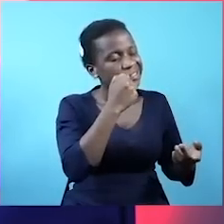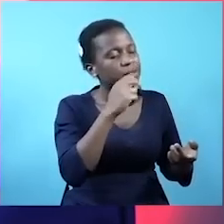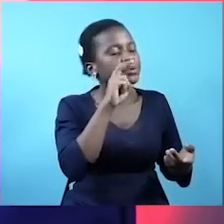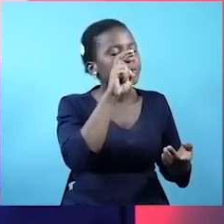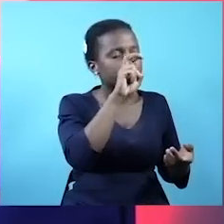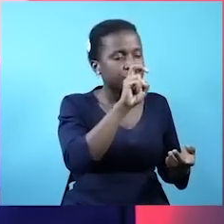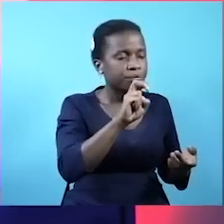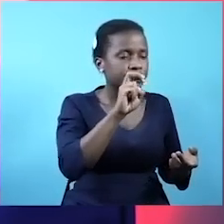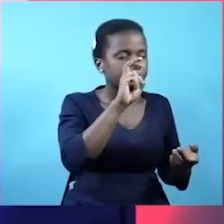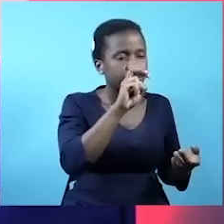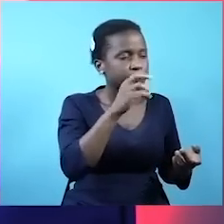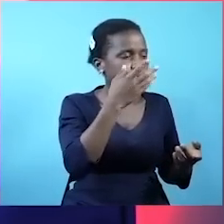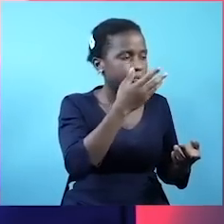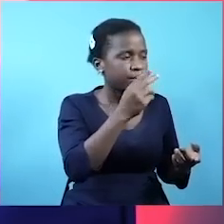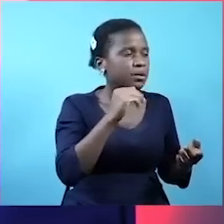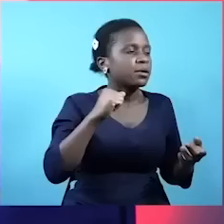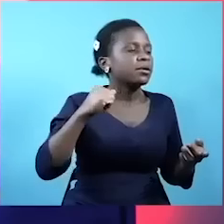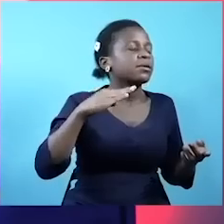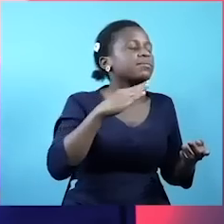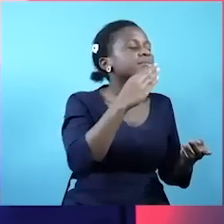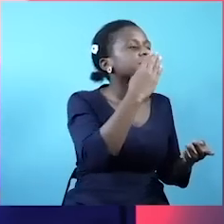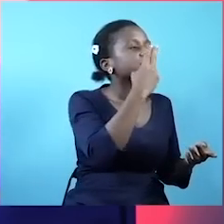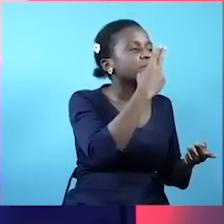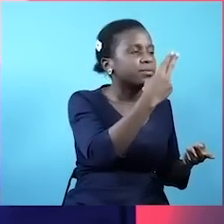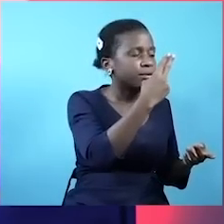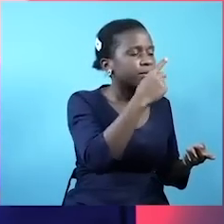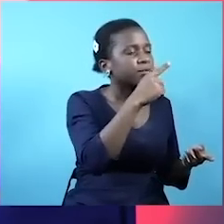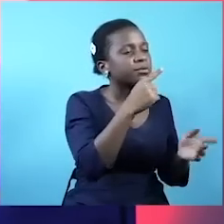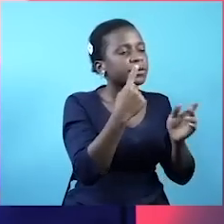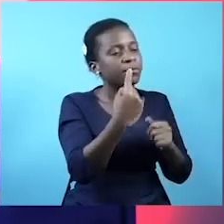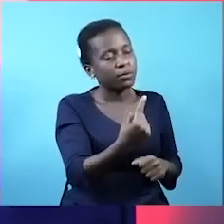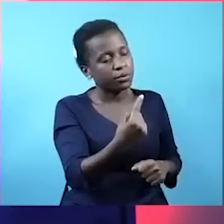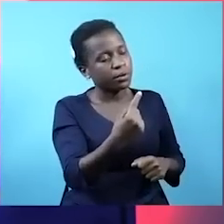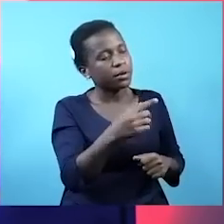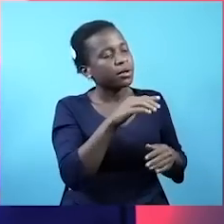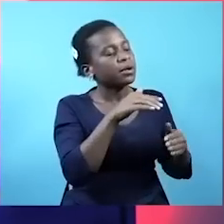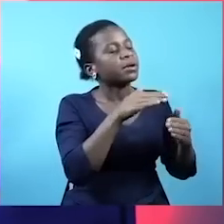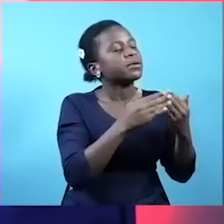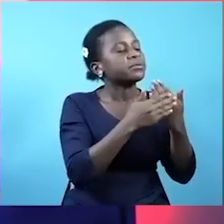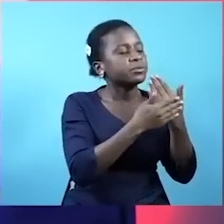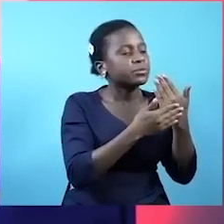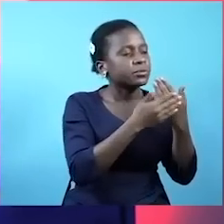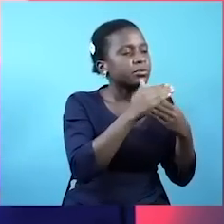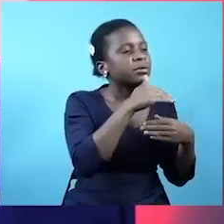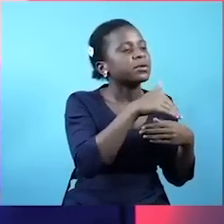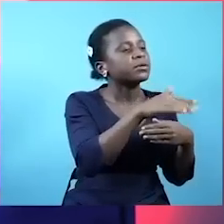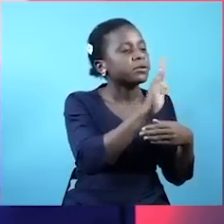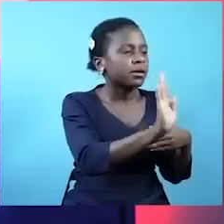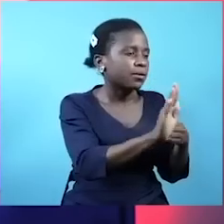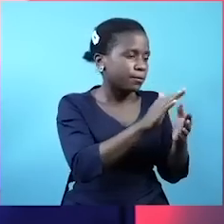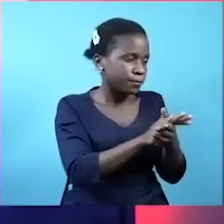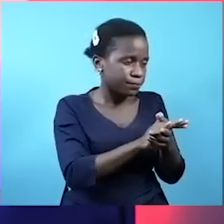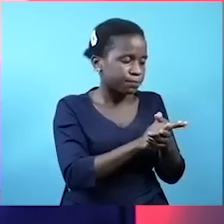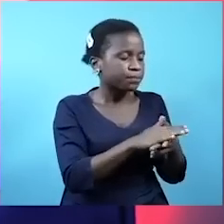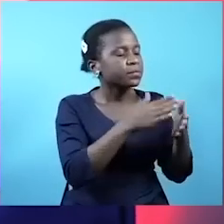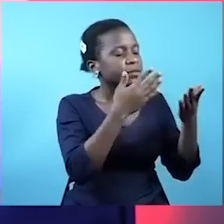Ya dorazaki marekani. Bilion imbili nukta modi. Ambazo ni tirion une pointi nane ya usaba. Sao sao. Kwa kama ungeweka